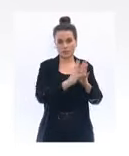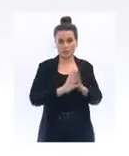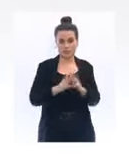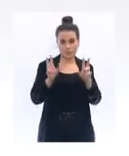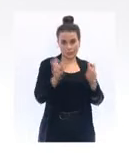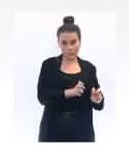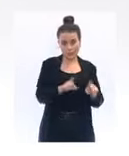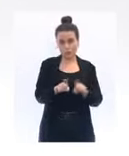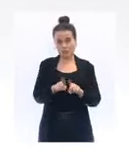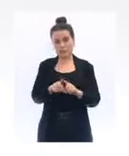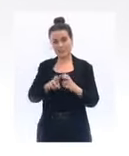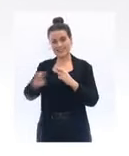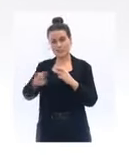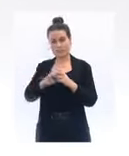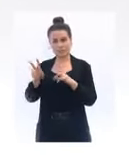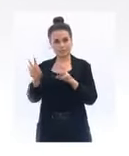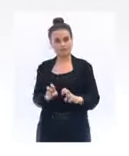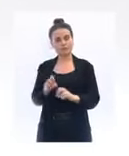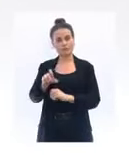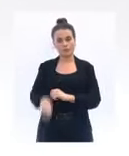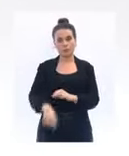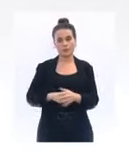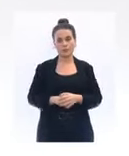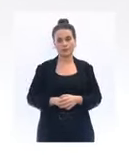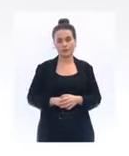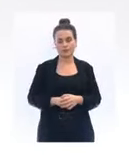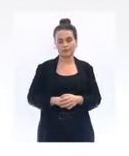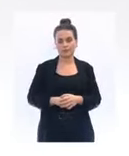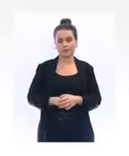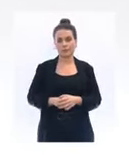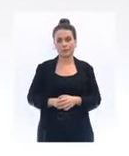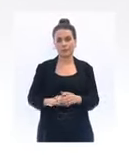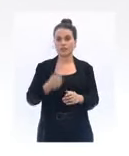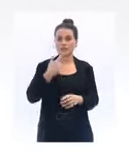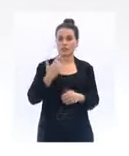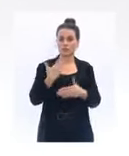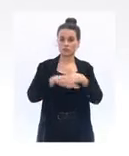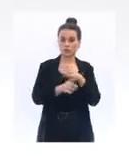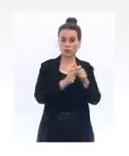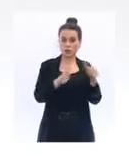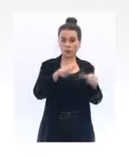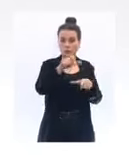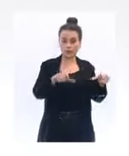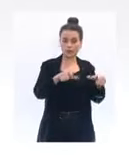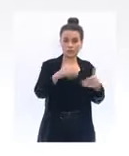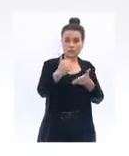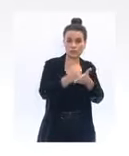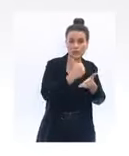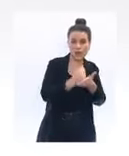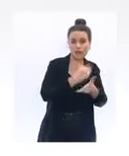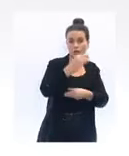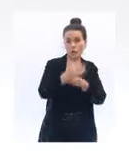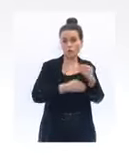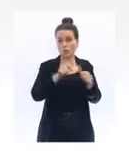déplacements. Cela signifie que dans toutes les entreprises, les travailleurs, que ce soit des salariés comme